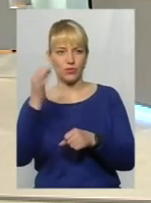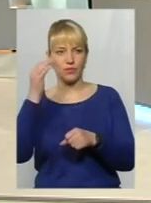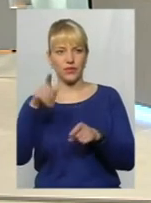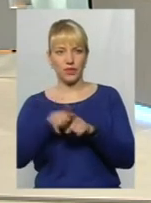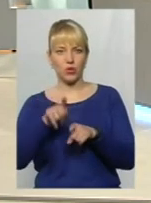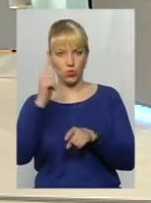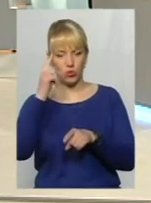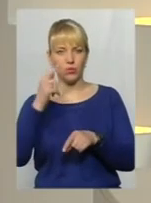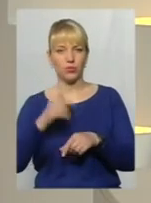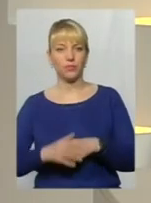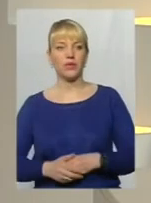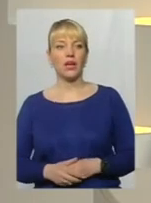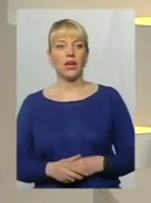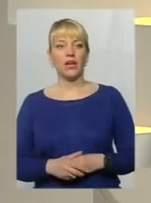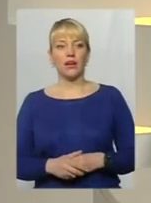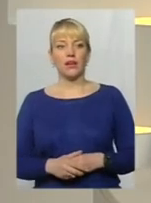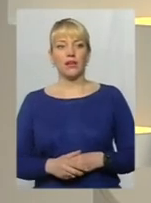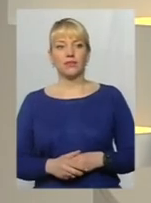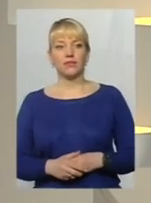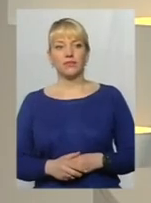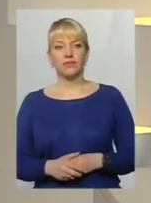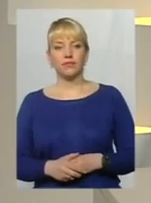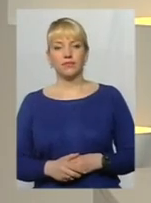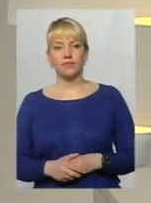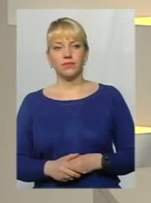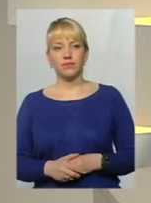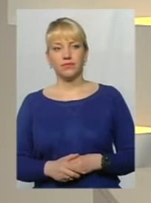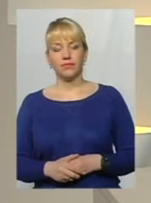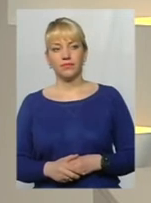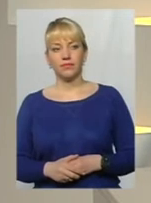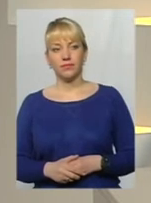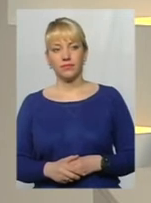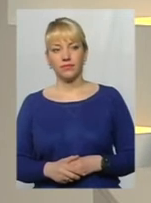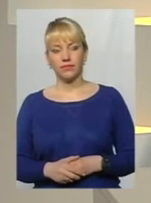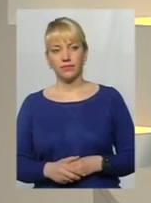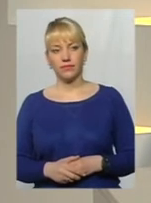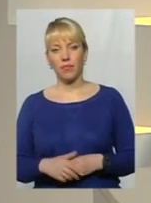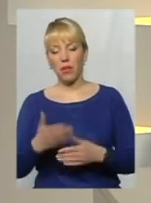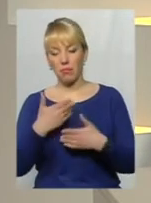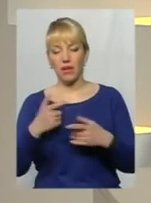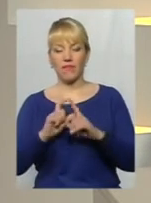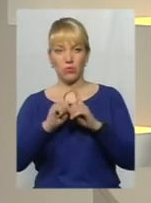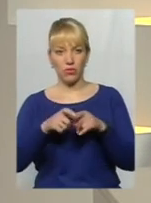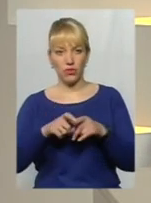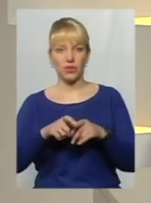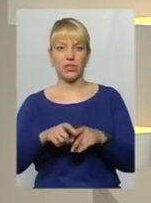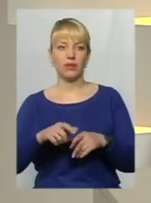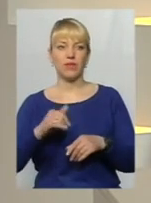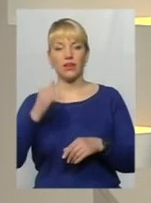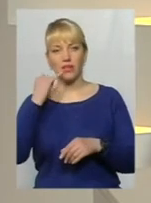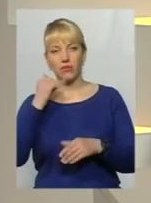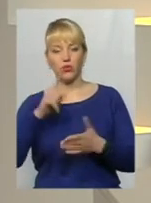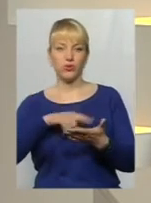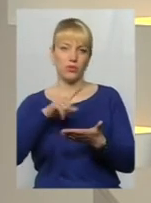так зрозуміла. Думаю, ми дали відповідь на питання наших телеглядачів. Телефонуйте,